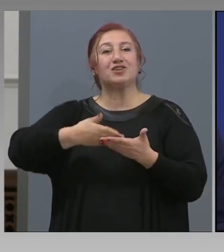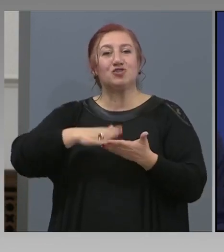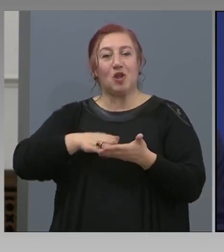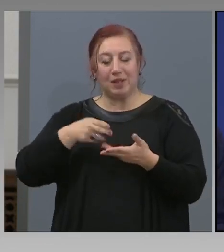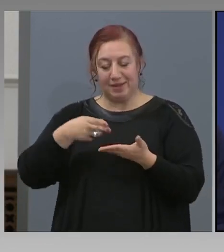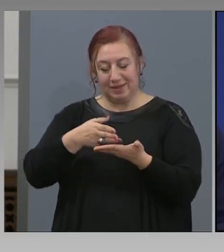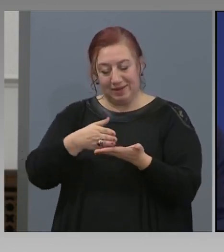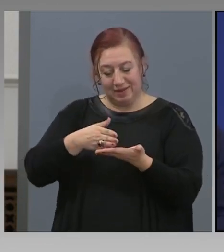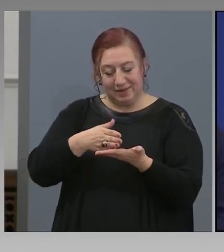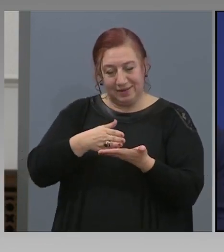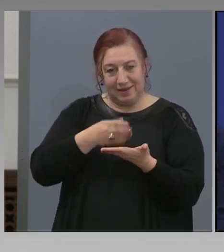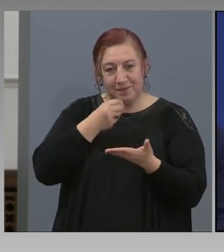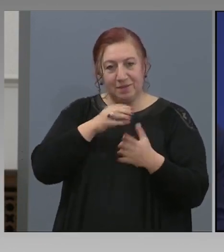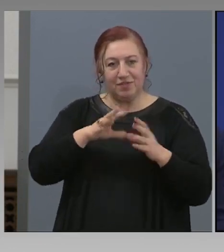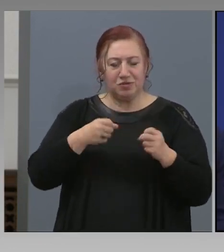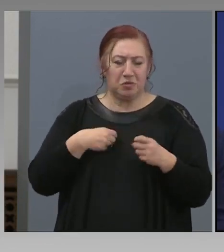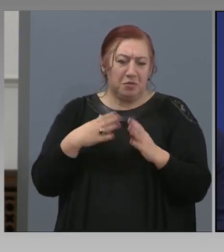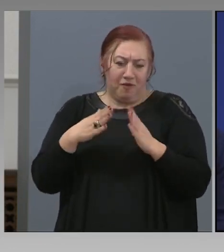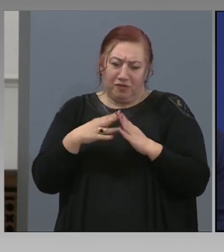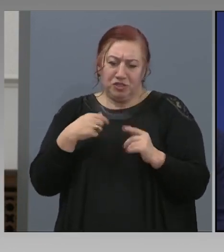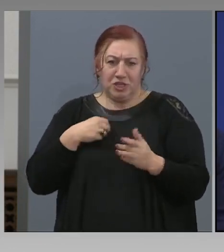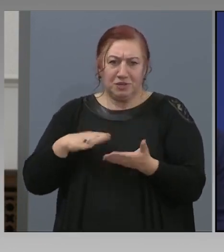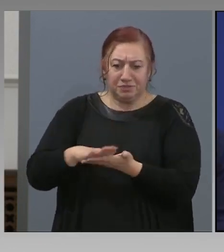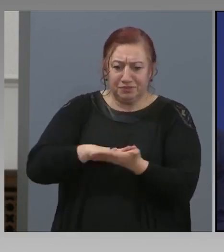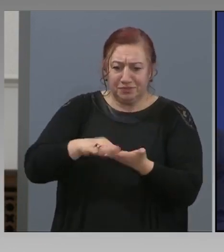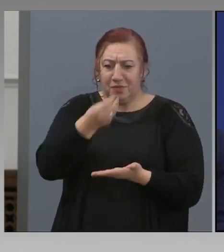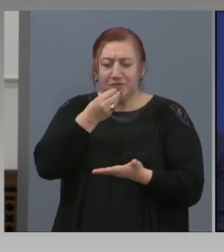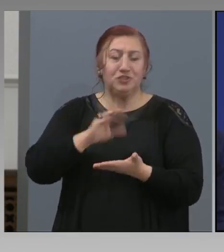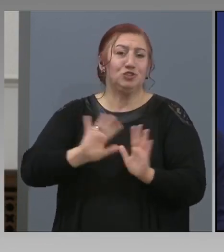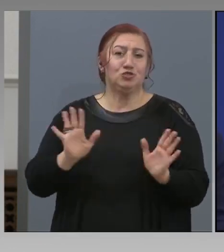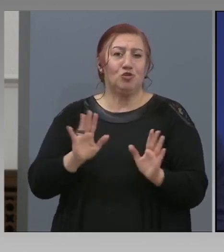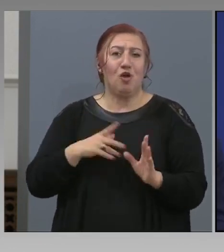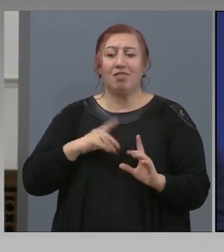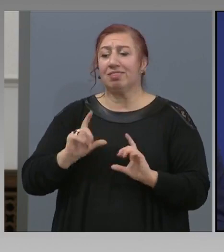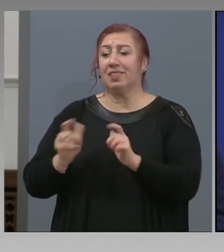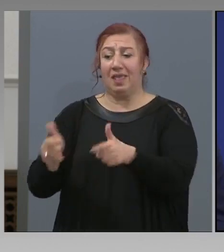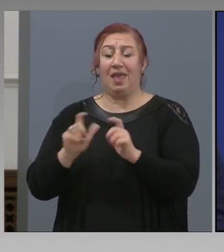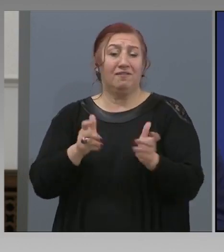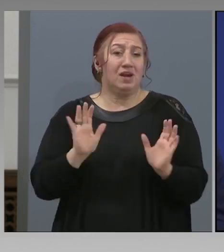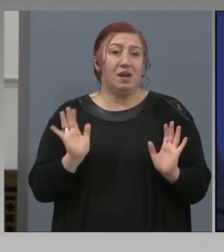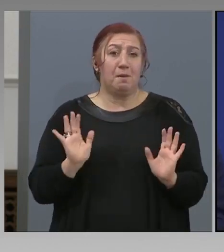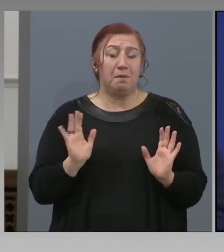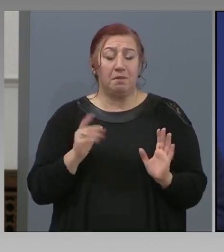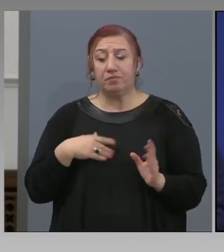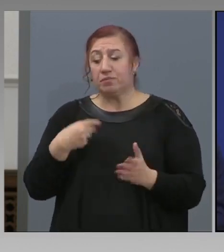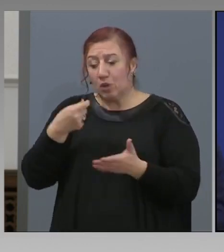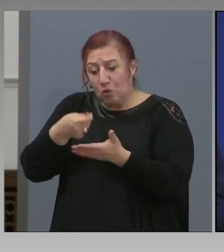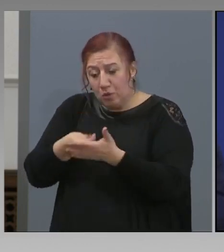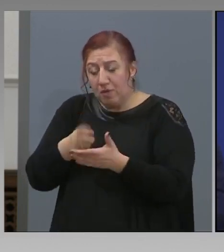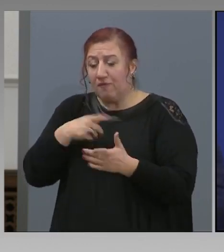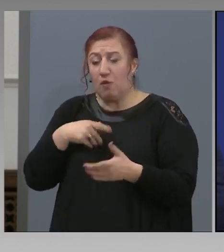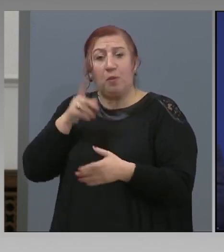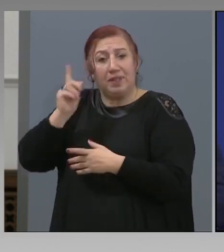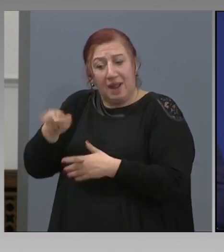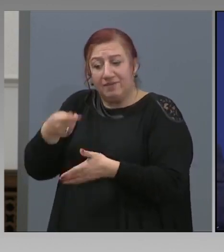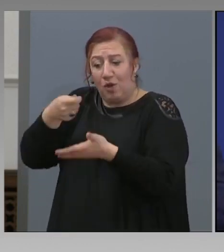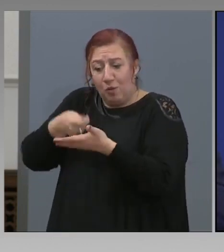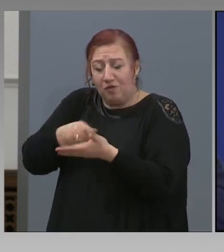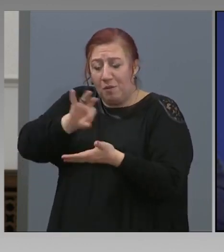остана в чинията, докато вкъщи, аз не си оставам нищо. И затова се харчи това, което си си купил.